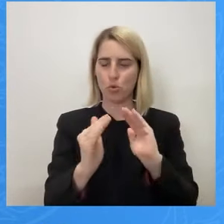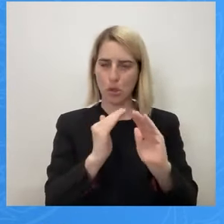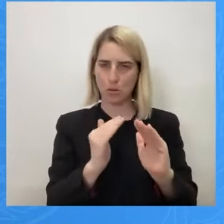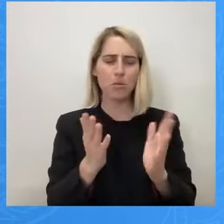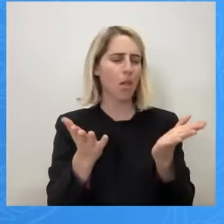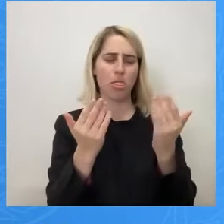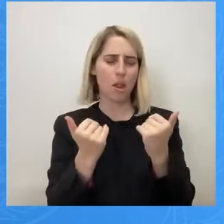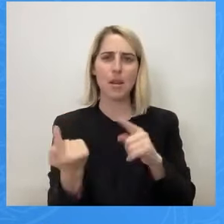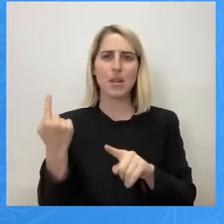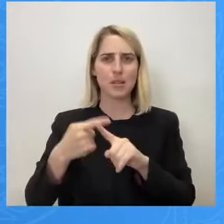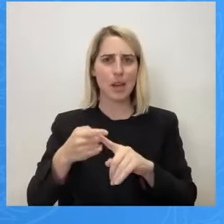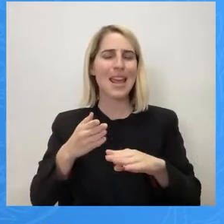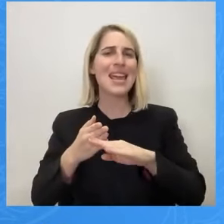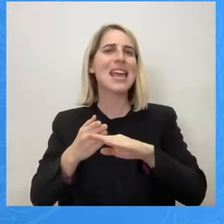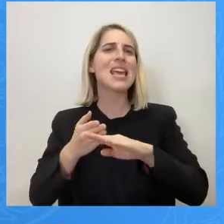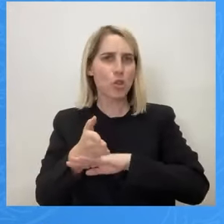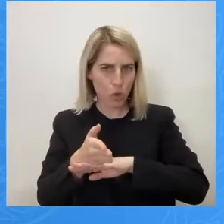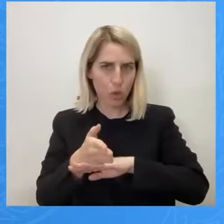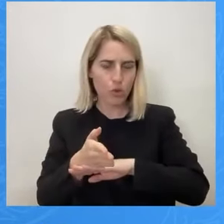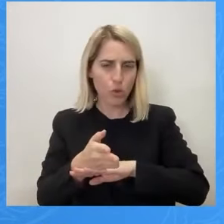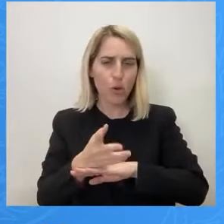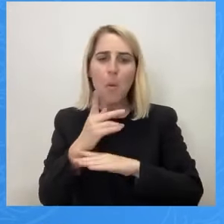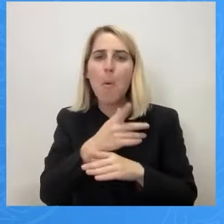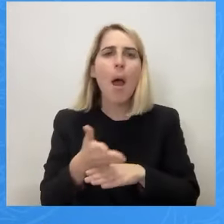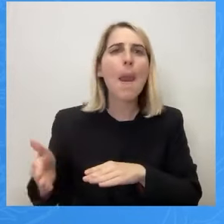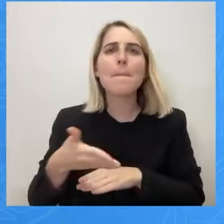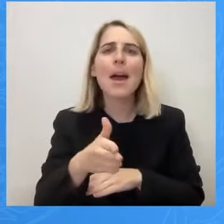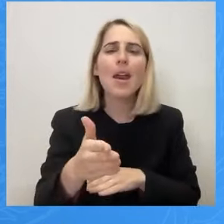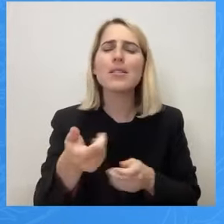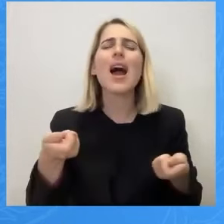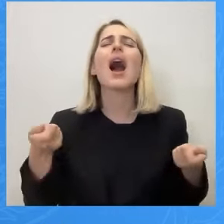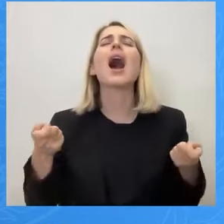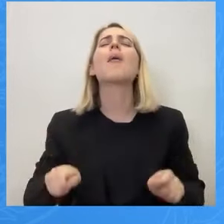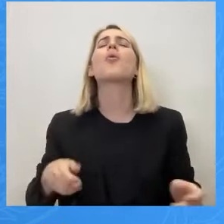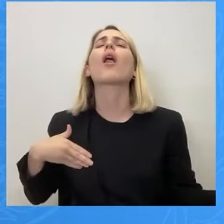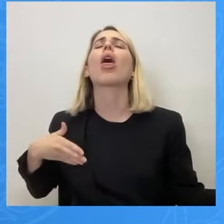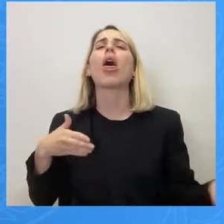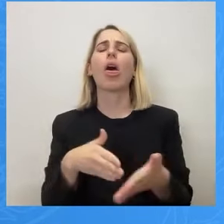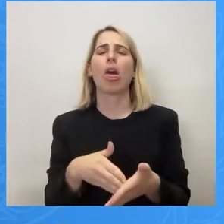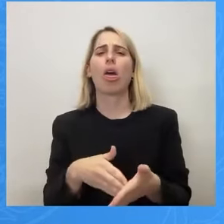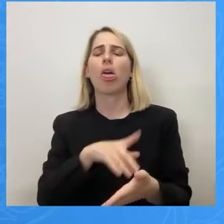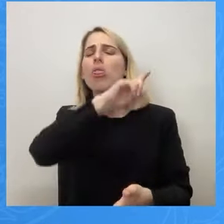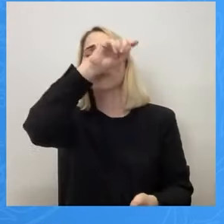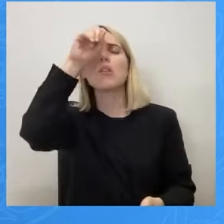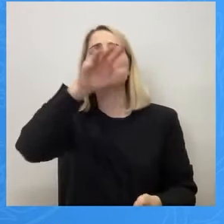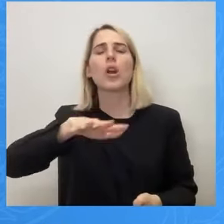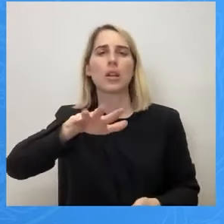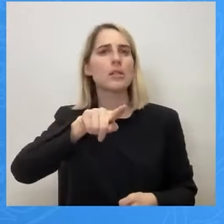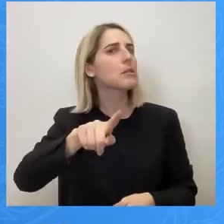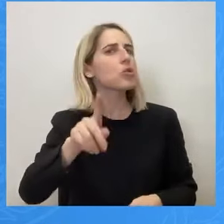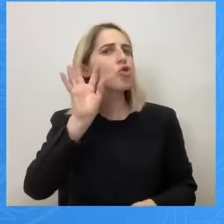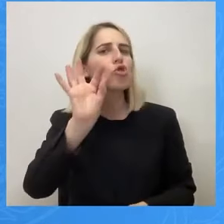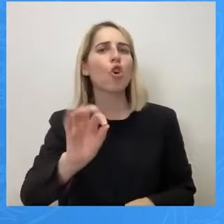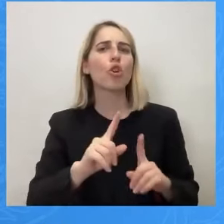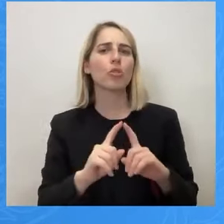απαραχώβεις και μεταξά, είναι αδύνατη. Δυσχεραίνεται η κατάσταση. Τι σκοπούεται να κάνετε. Και το λέω